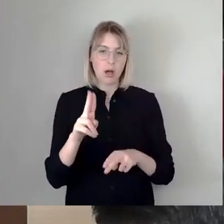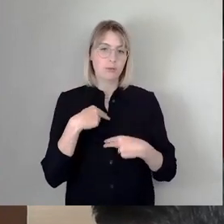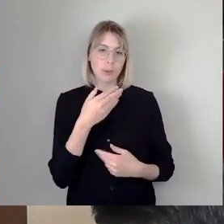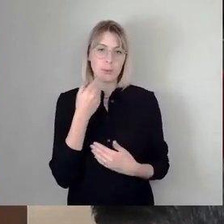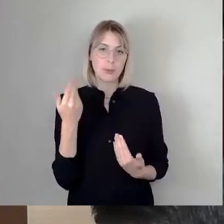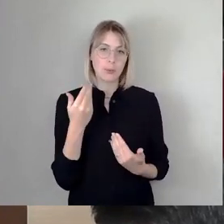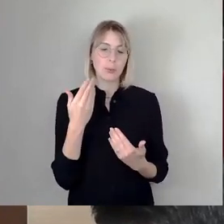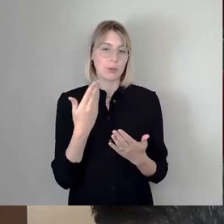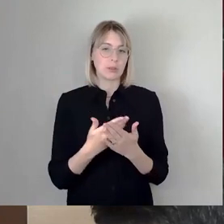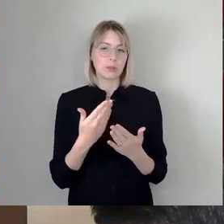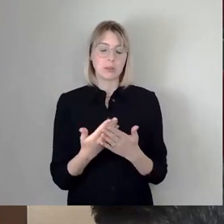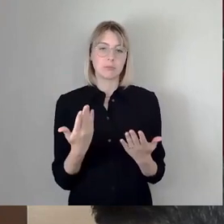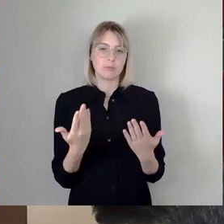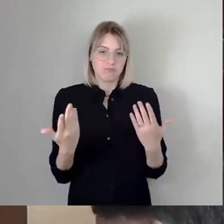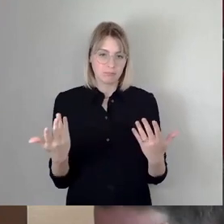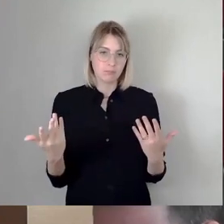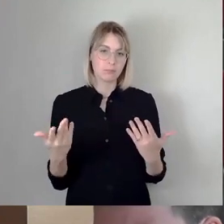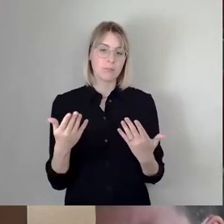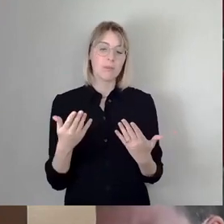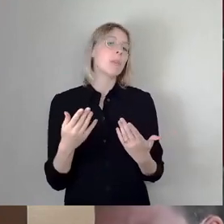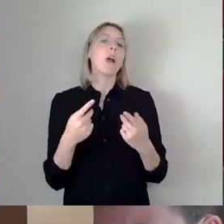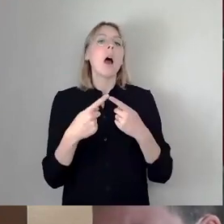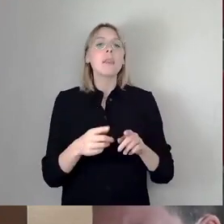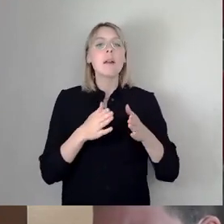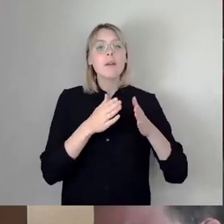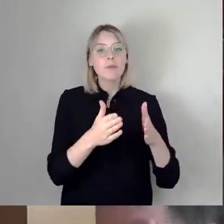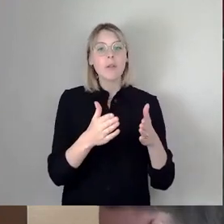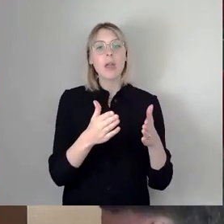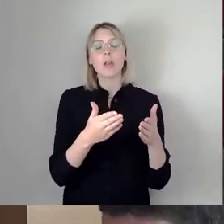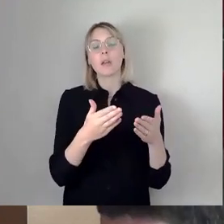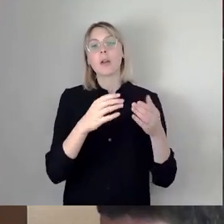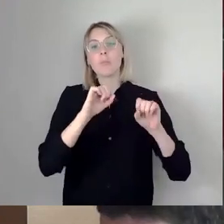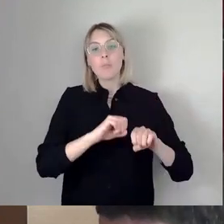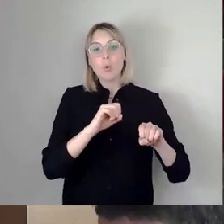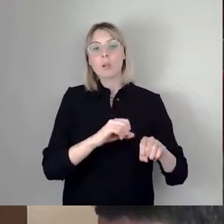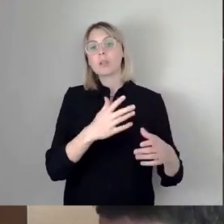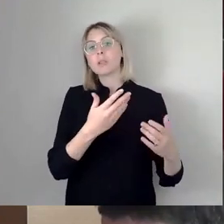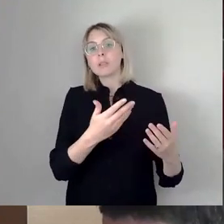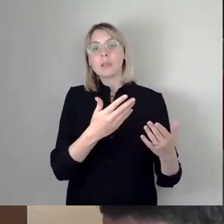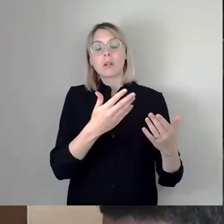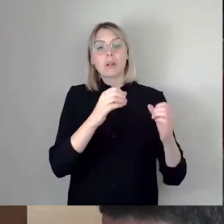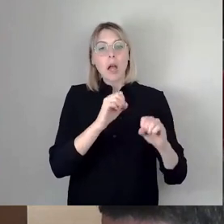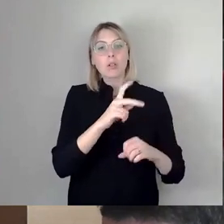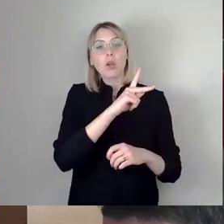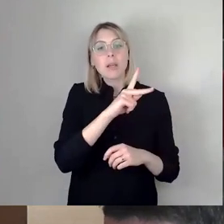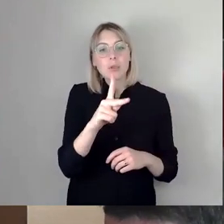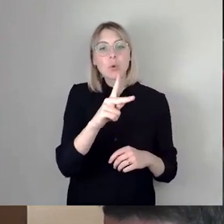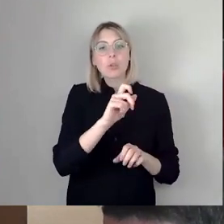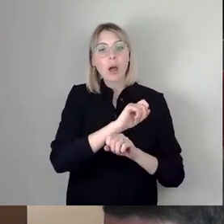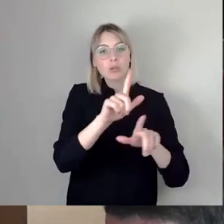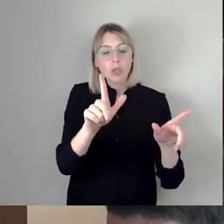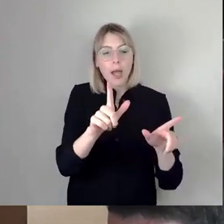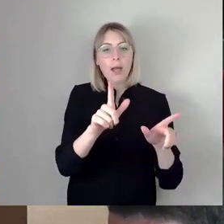wäre noch ein Weg vielleicht zu sagen, wir können sozusagen eine Konzessionsausschreibung vernünftig